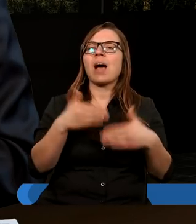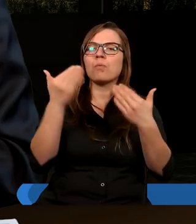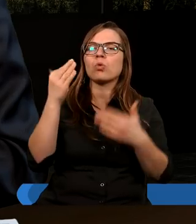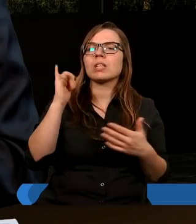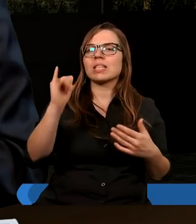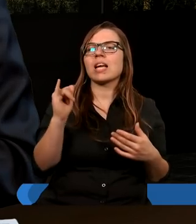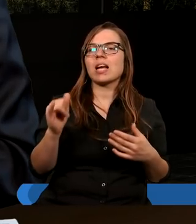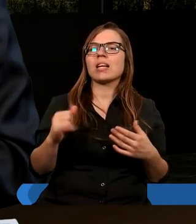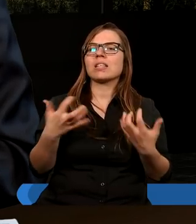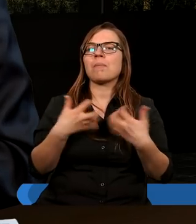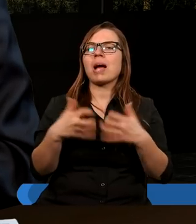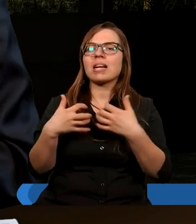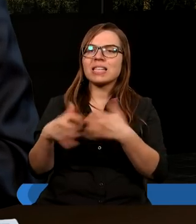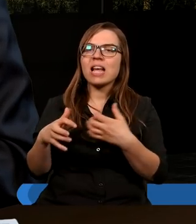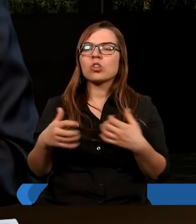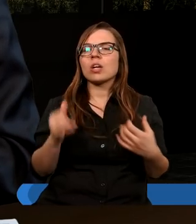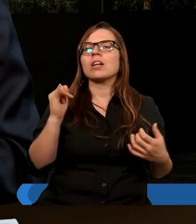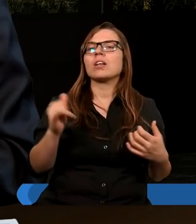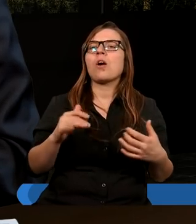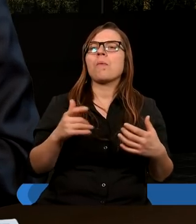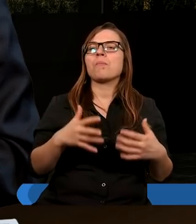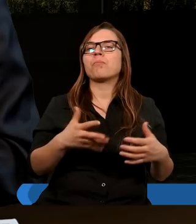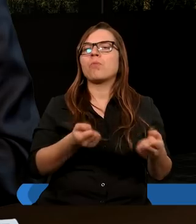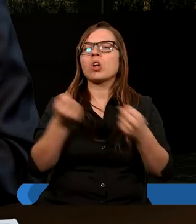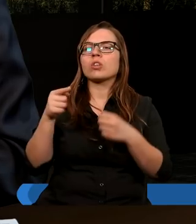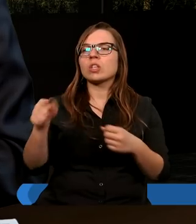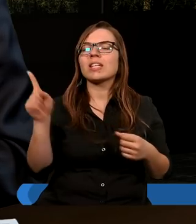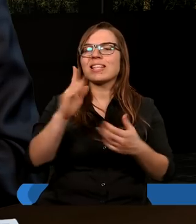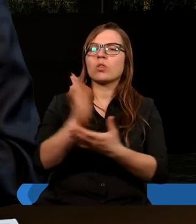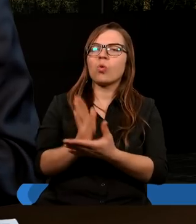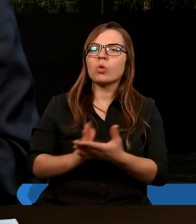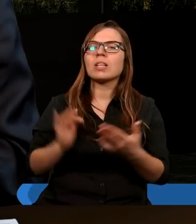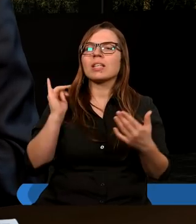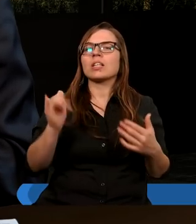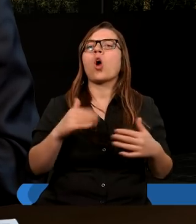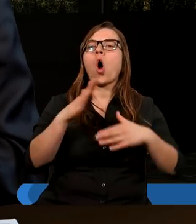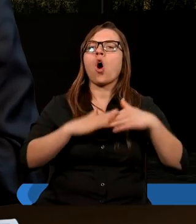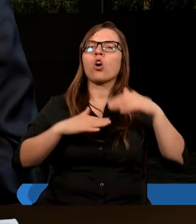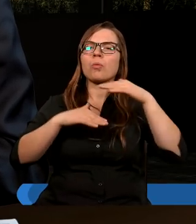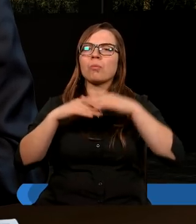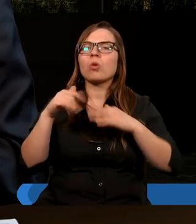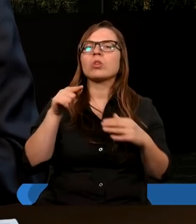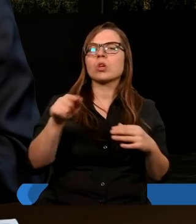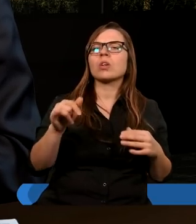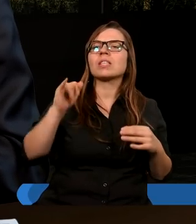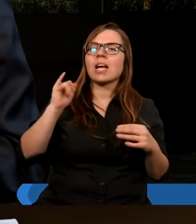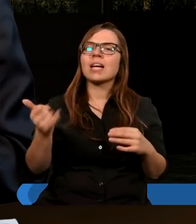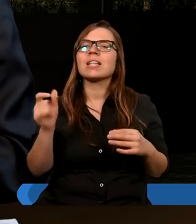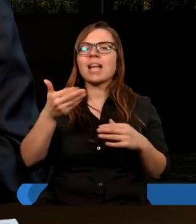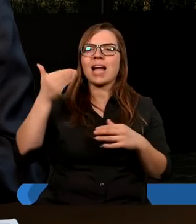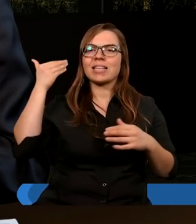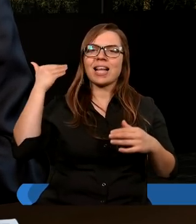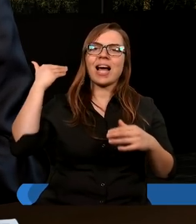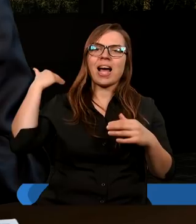jej pęknięcia i podźwigną ją z ruin i odbudują ją jak za